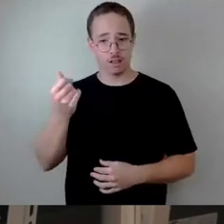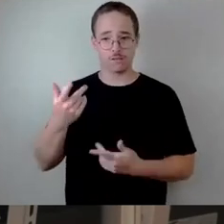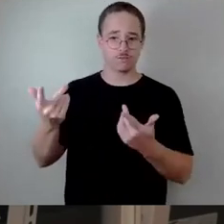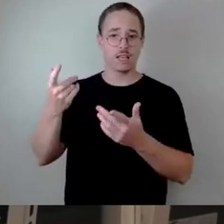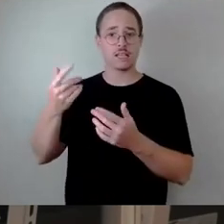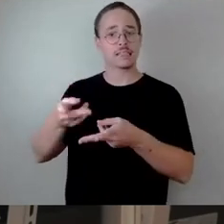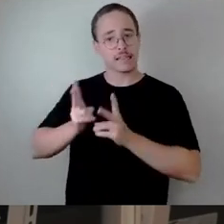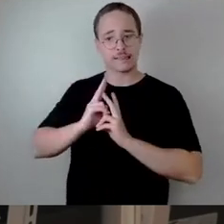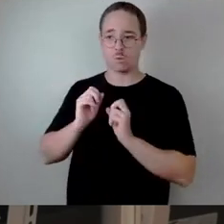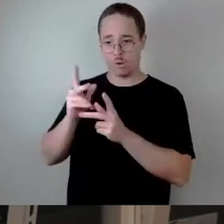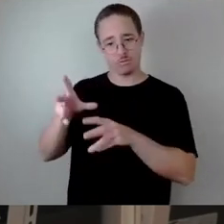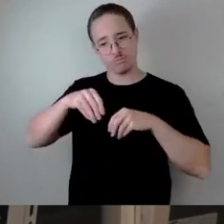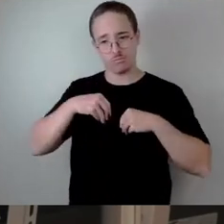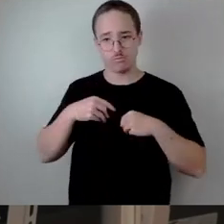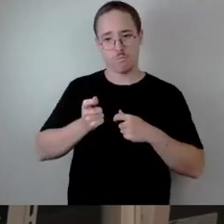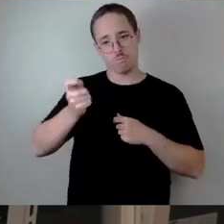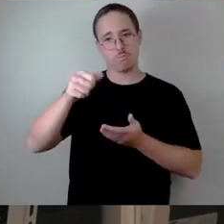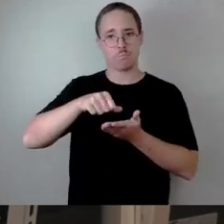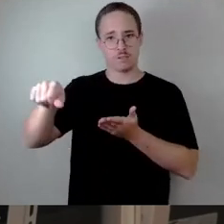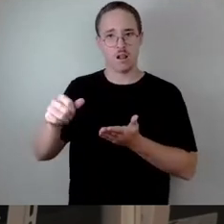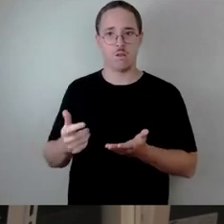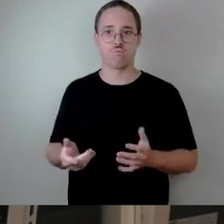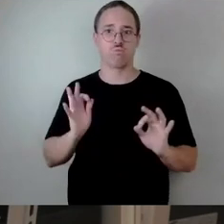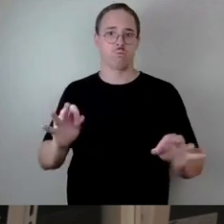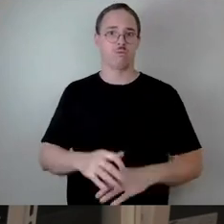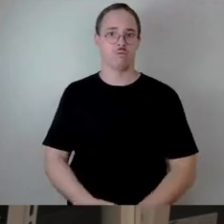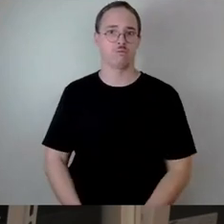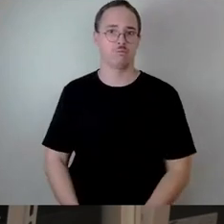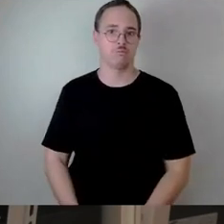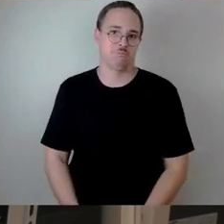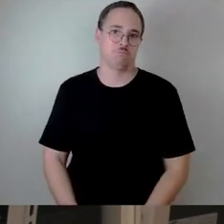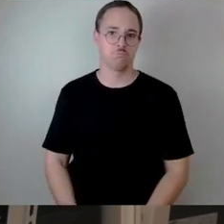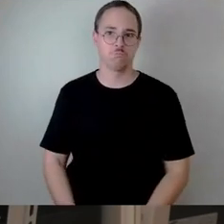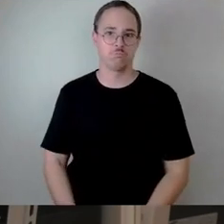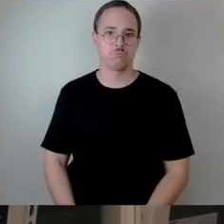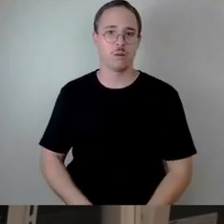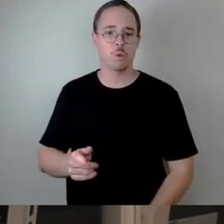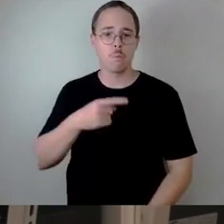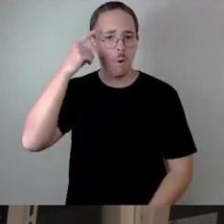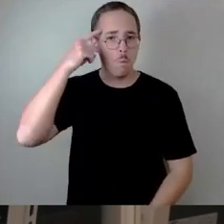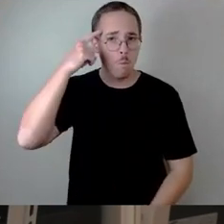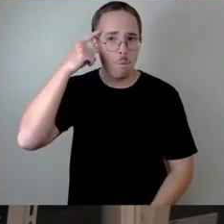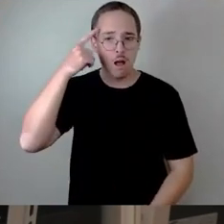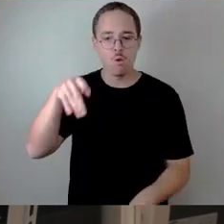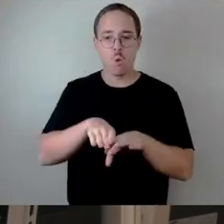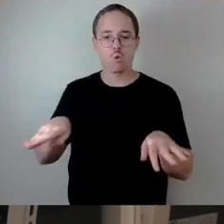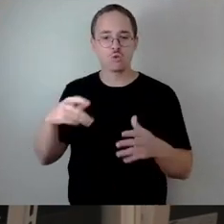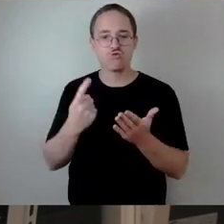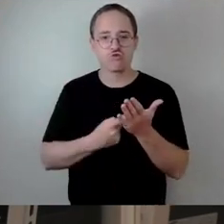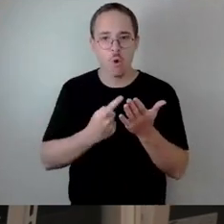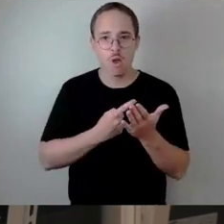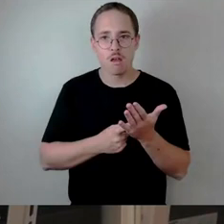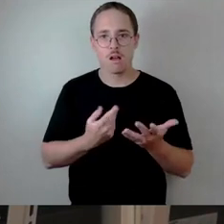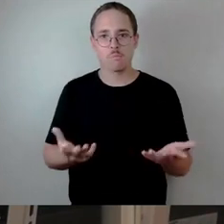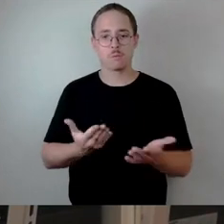ganz versteckt sind wir mal bereit, da die kommunale Kasse zu entlasten. Denken Sie drüber nach Grundsteuer, gerade im Finanzausschuss. Wir wollen auf